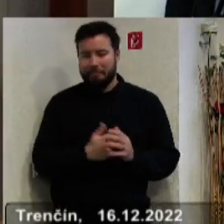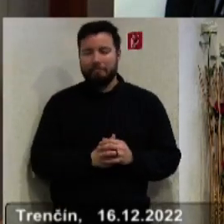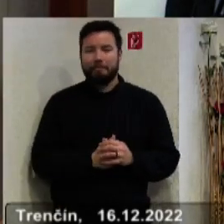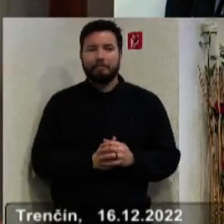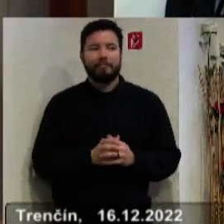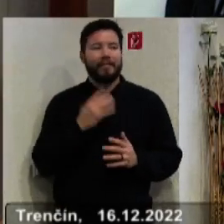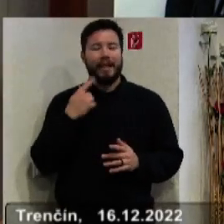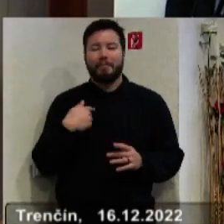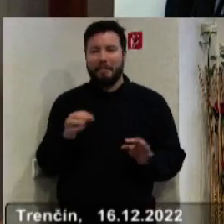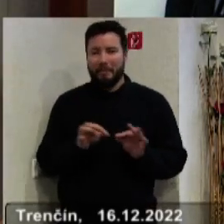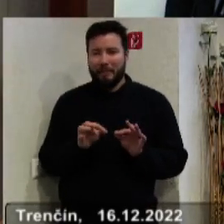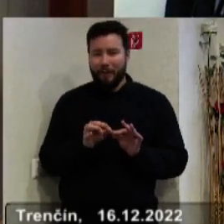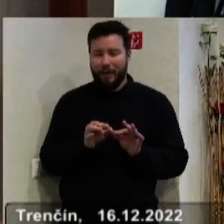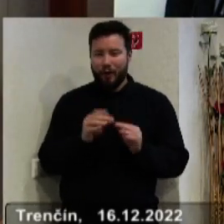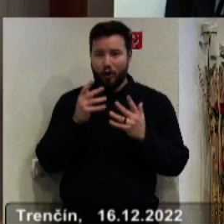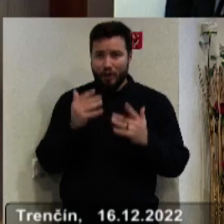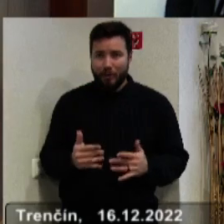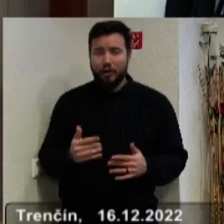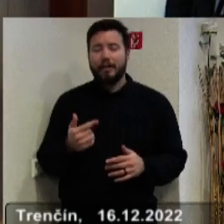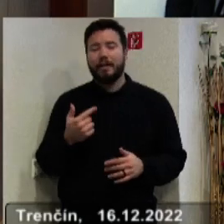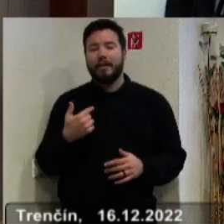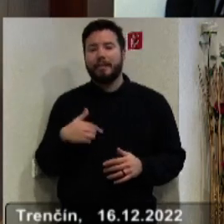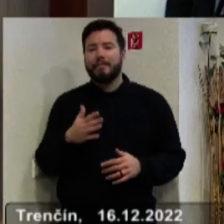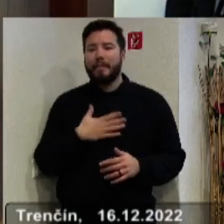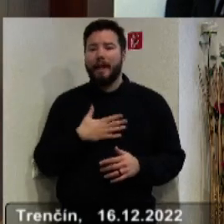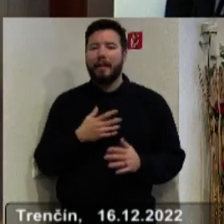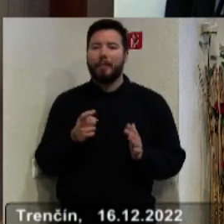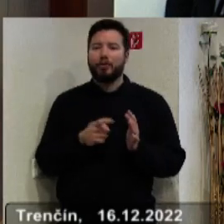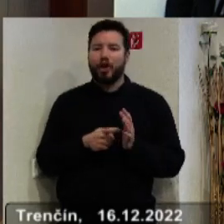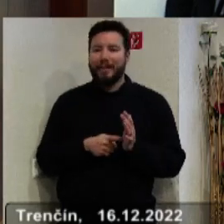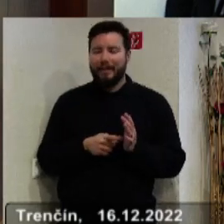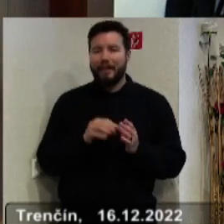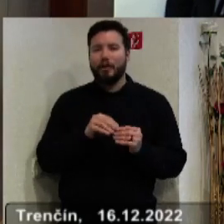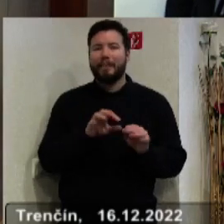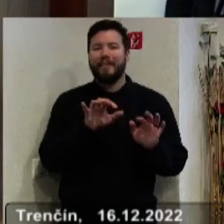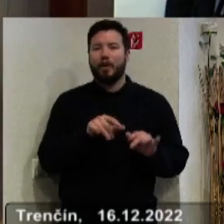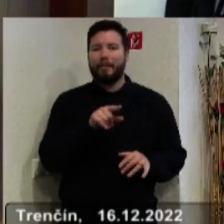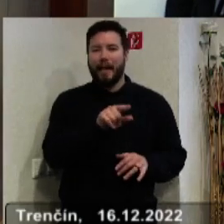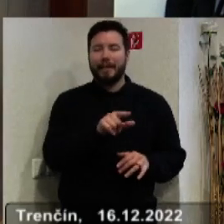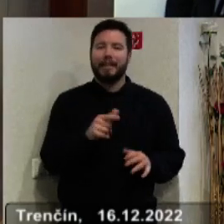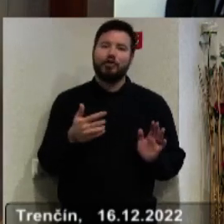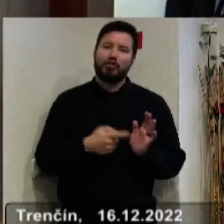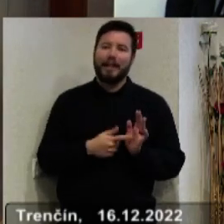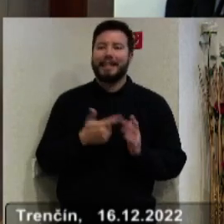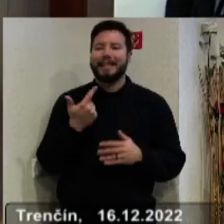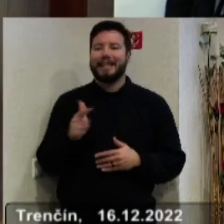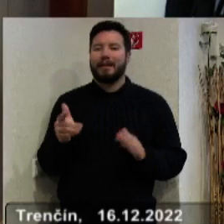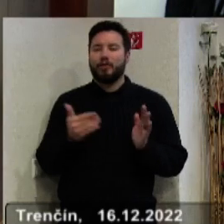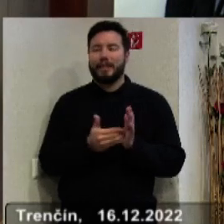tak sme mali v pláne alebo požiadavky zo strany informatikov, boli až na 700 000 EUR,